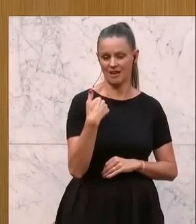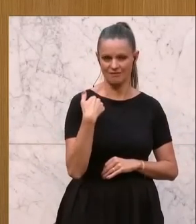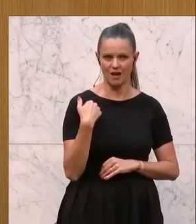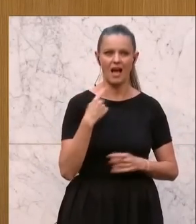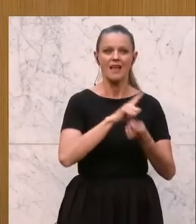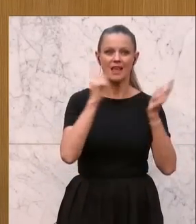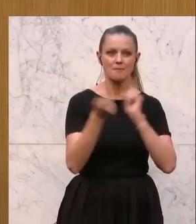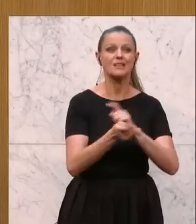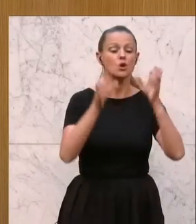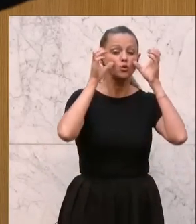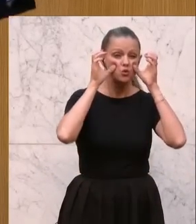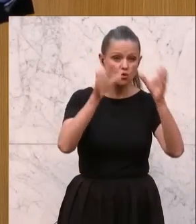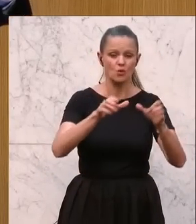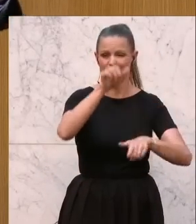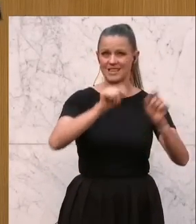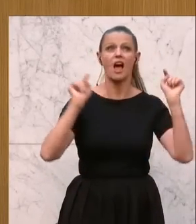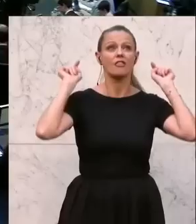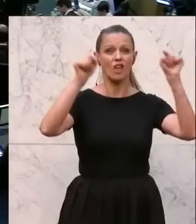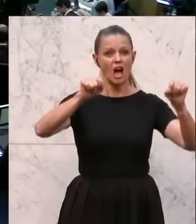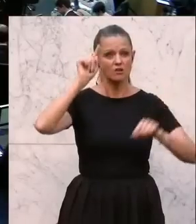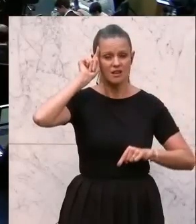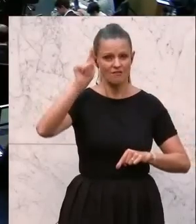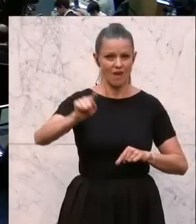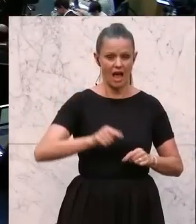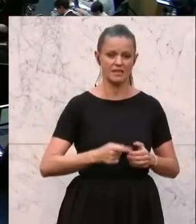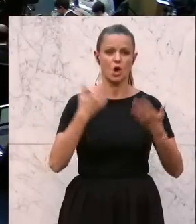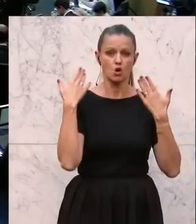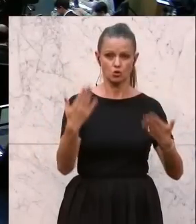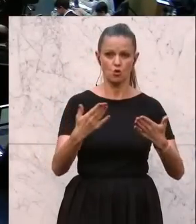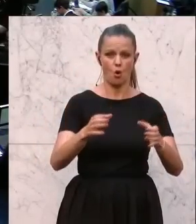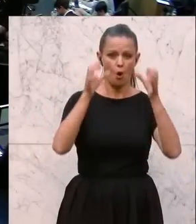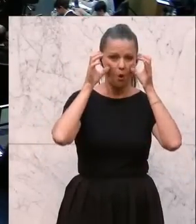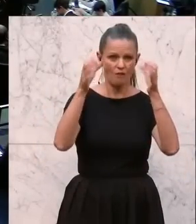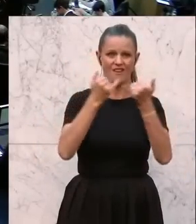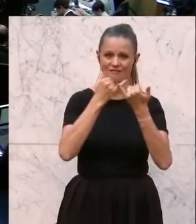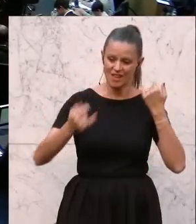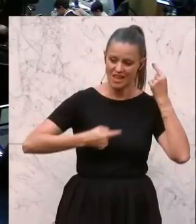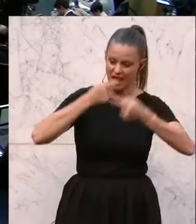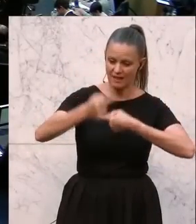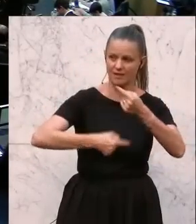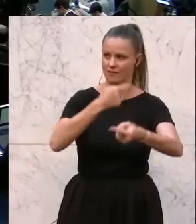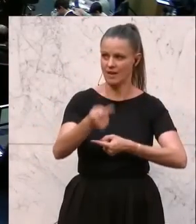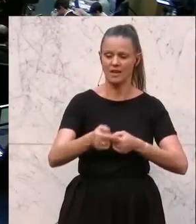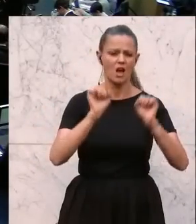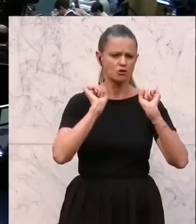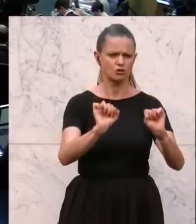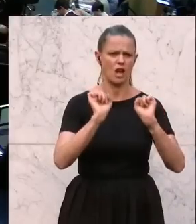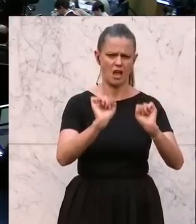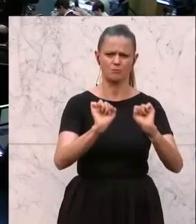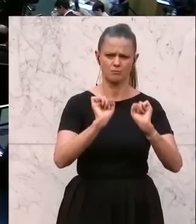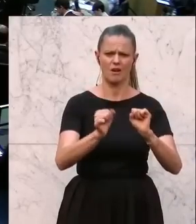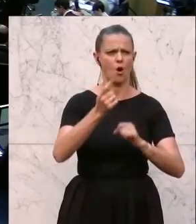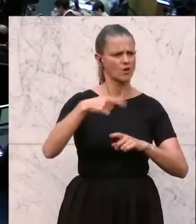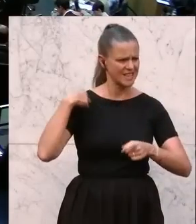damit die Zuseher draußen wissen, wohin sich diese ÖVP entwickelt, die immer mehr unsere